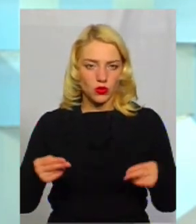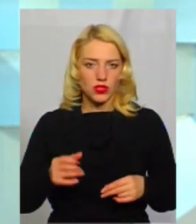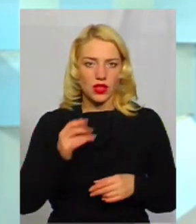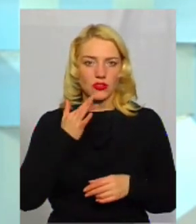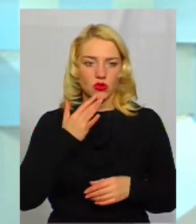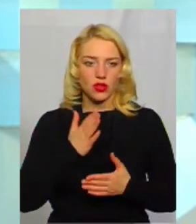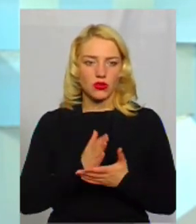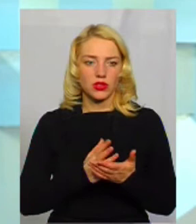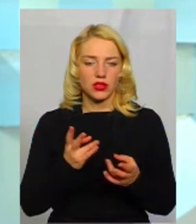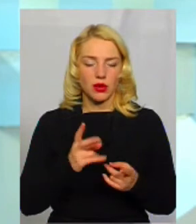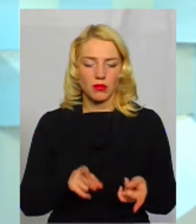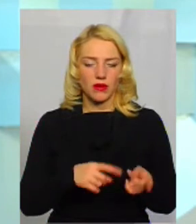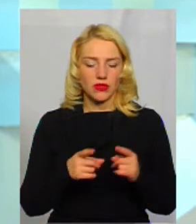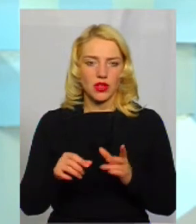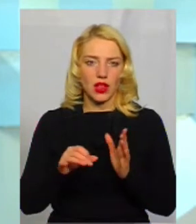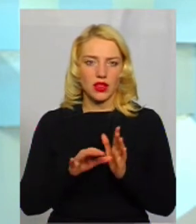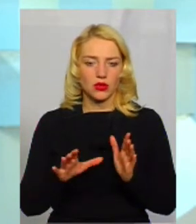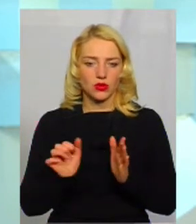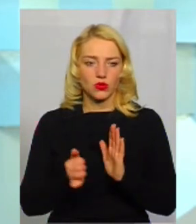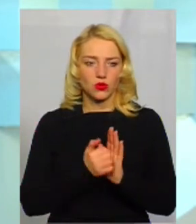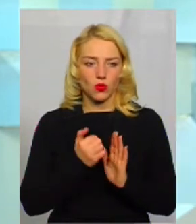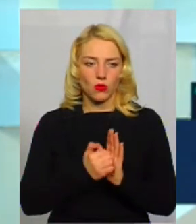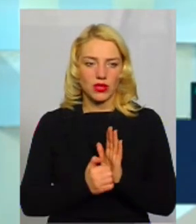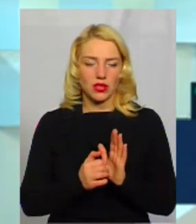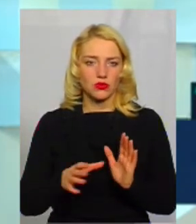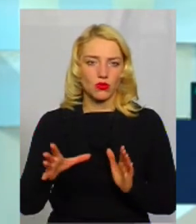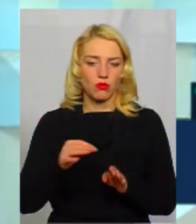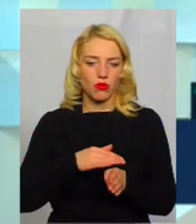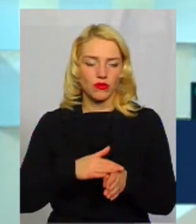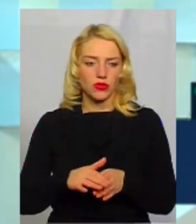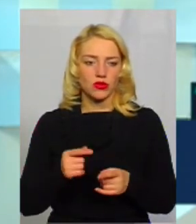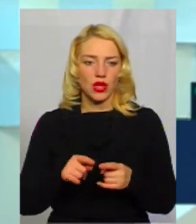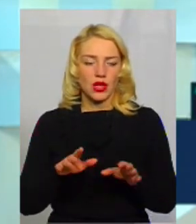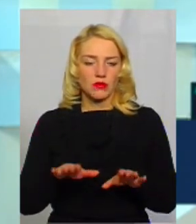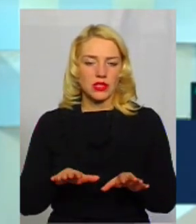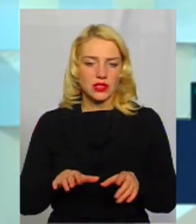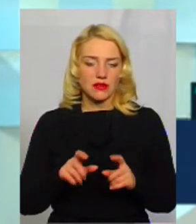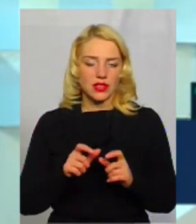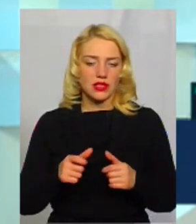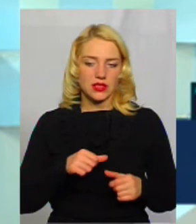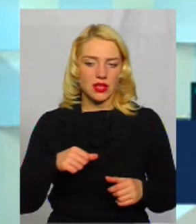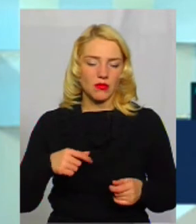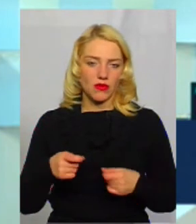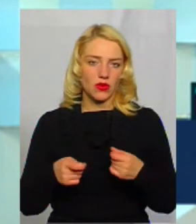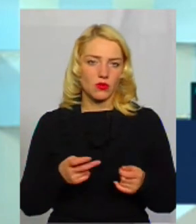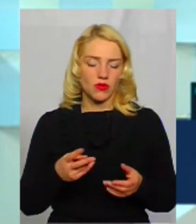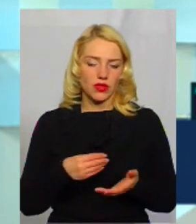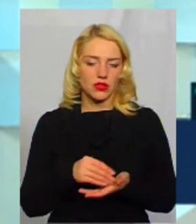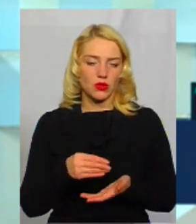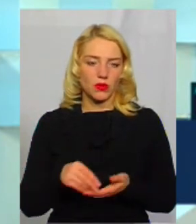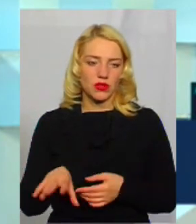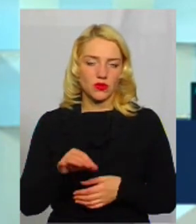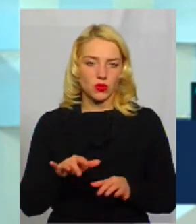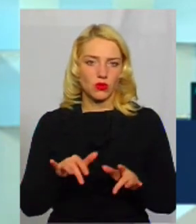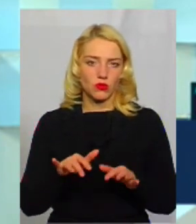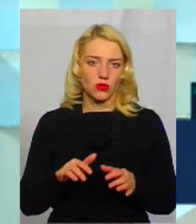треба перевести в електронну документацію повністю. Для цього місцеві органи самоврядування повинні закупити всю комп'ютерну